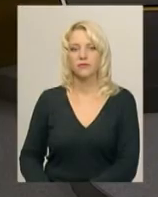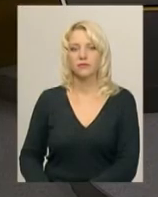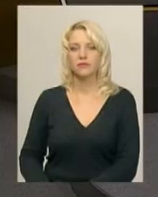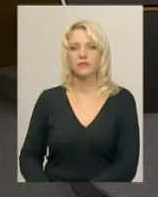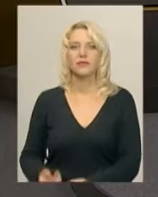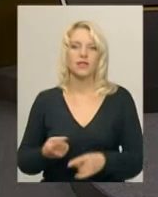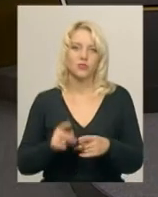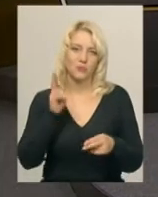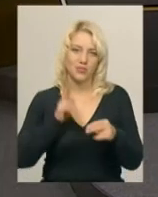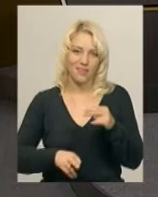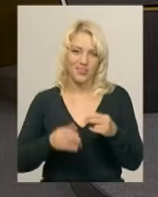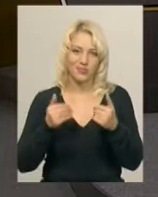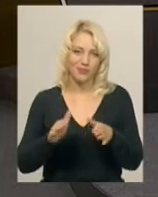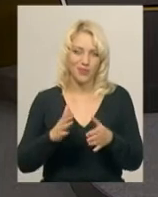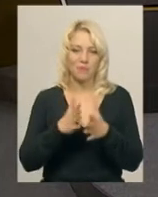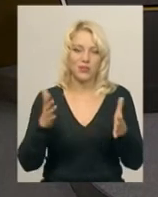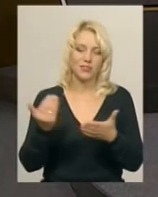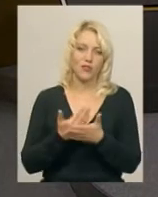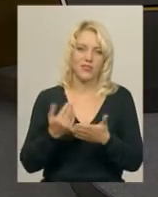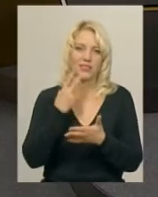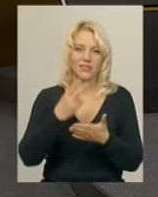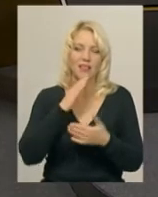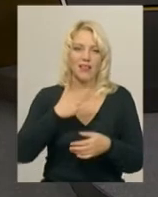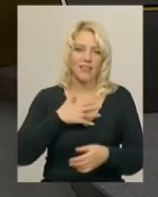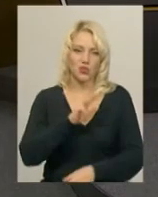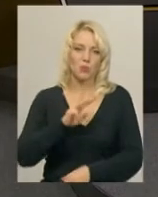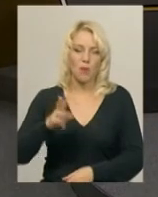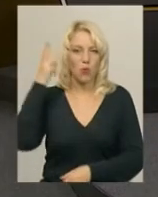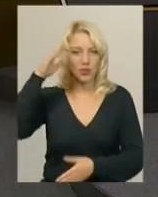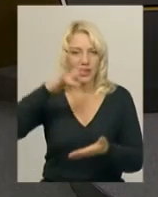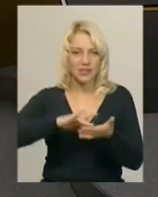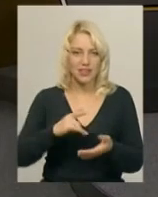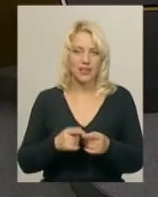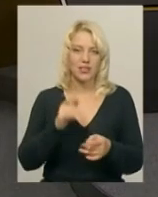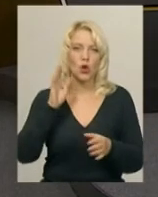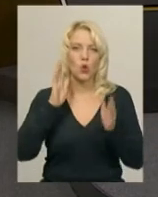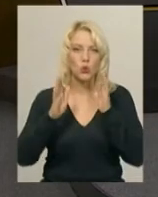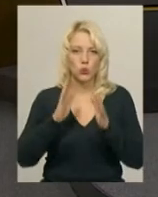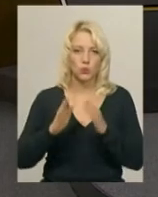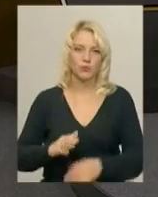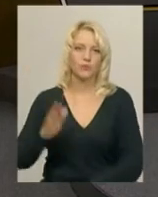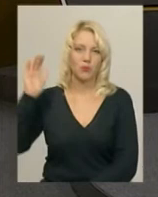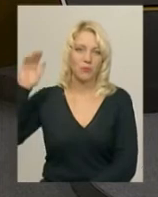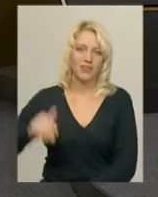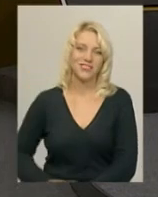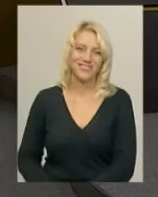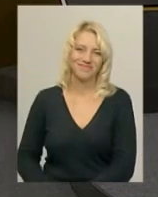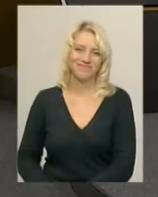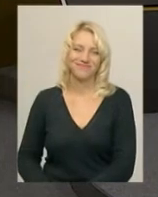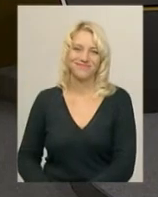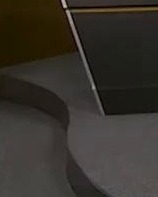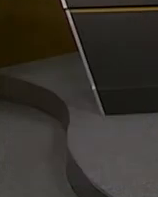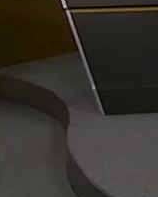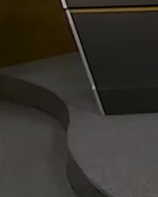На цьому ми завершимо випуск. Більше новин дивіться на нашому сайті, каналі Поділля, Центр в Ютуб та у мережі Фейсбук. До зустрічі в ефірі.